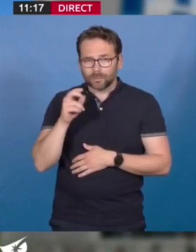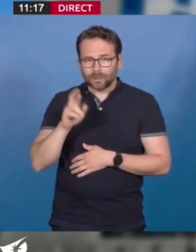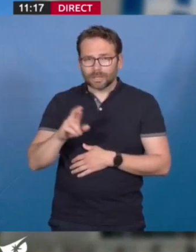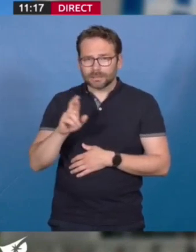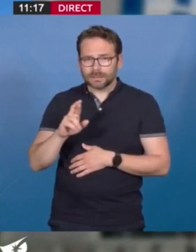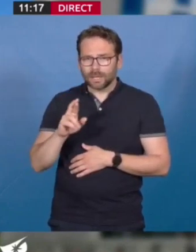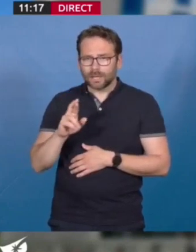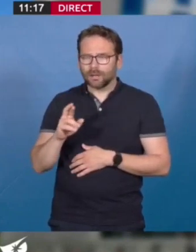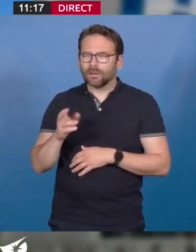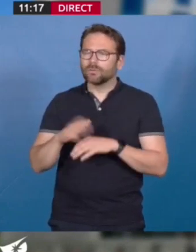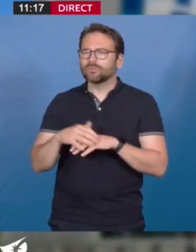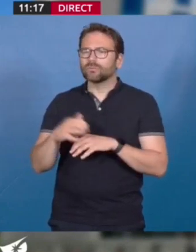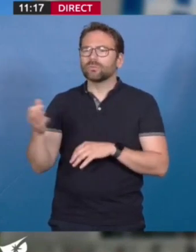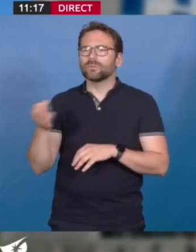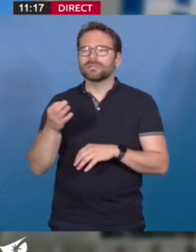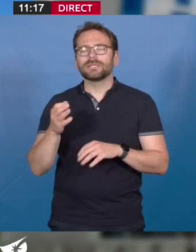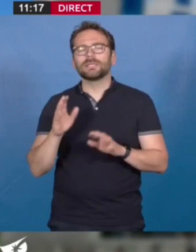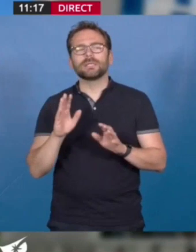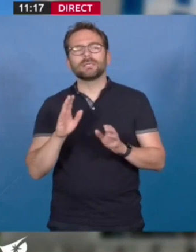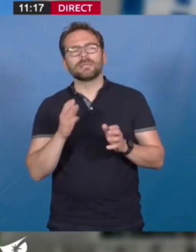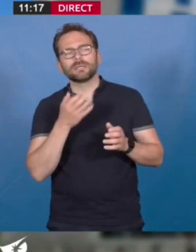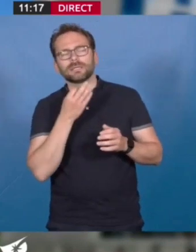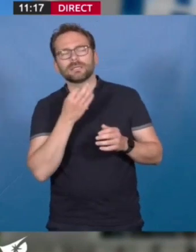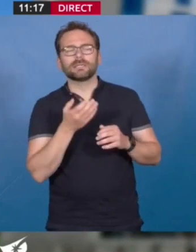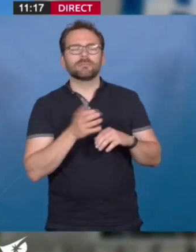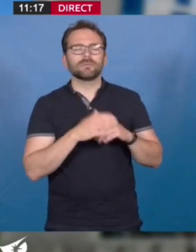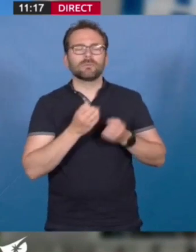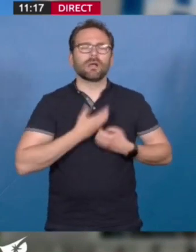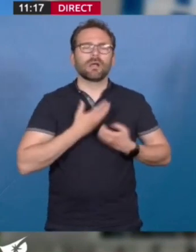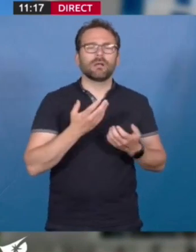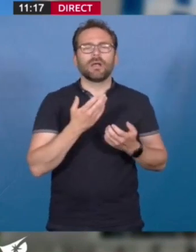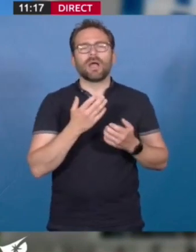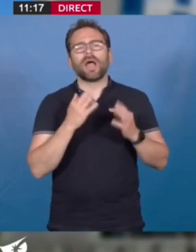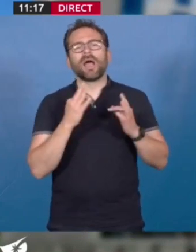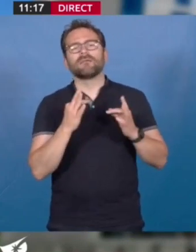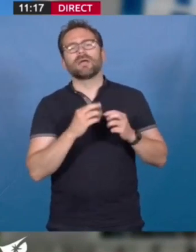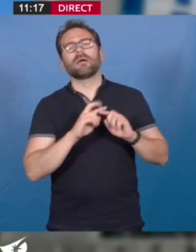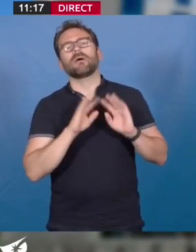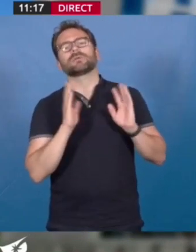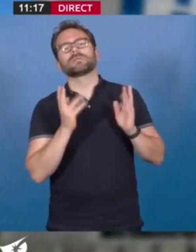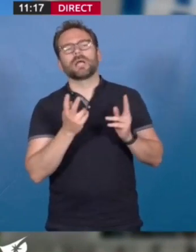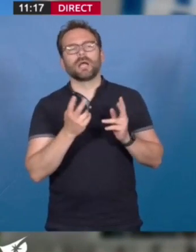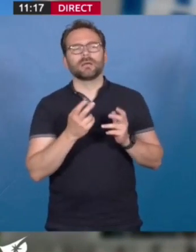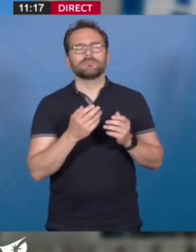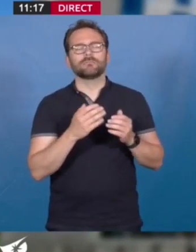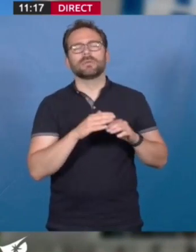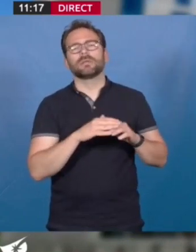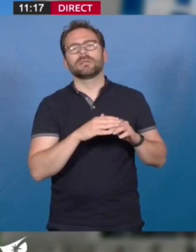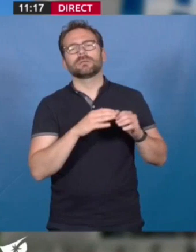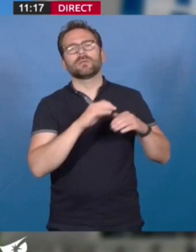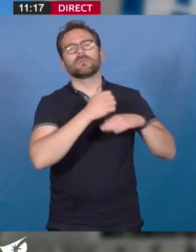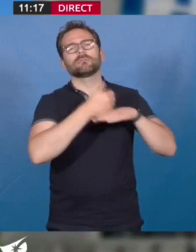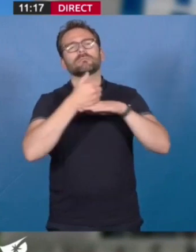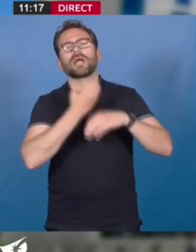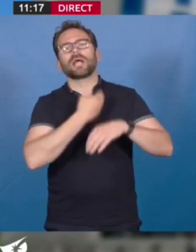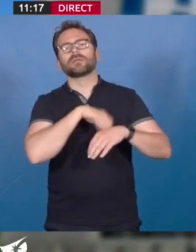en parler, puisqu'il parle des sèmes, qu'il parle des affaires, et qu'il a été associé à